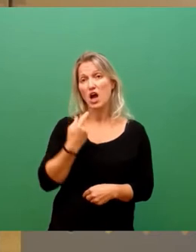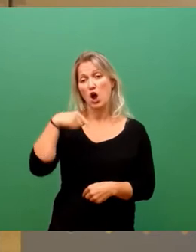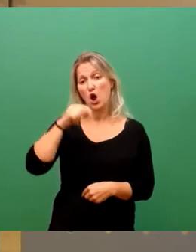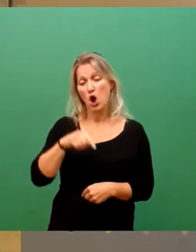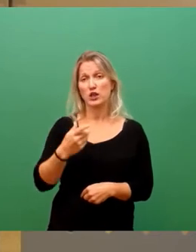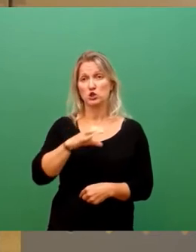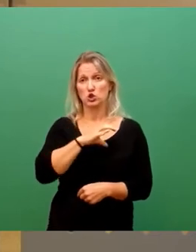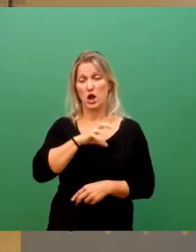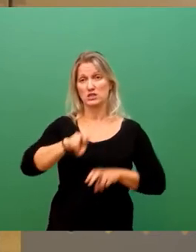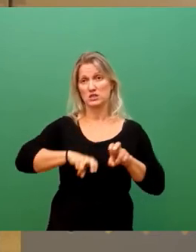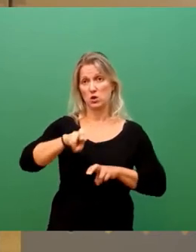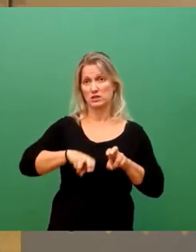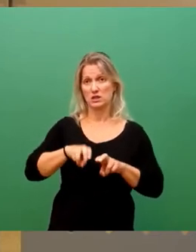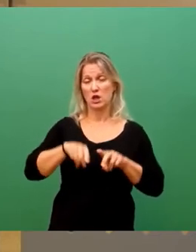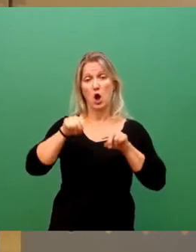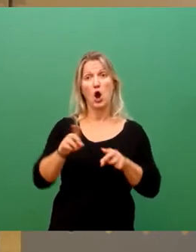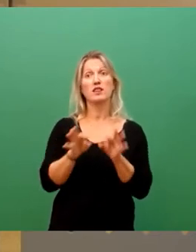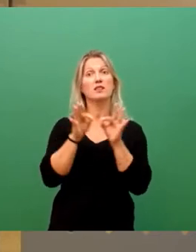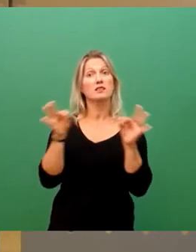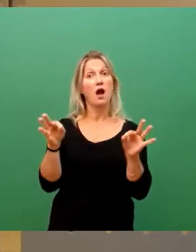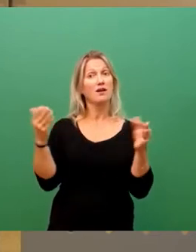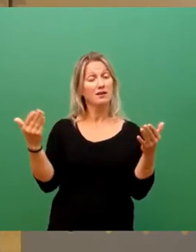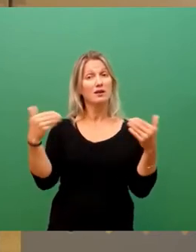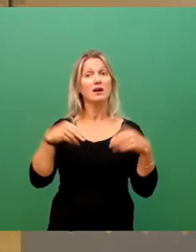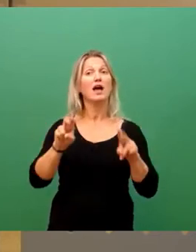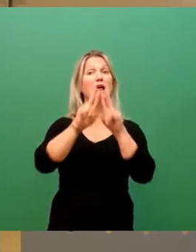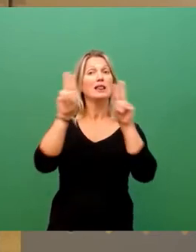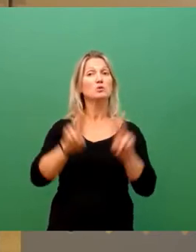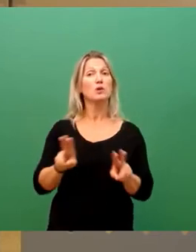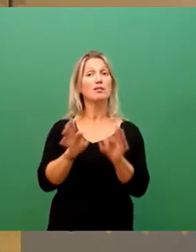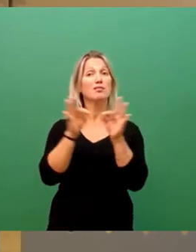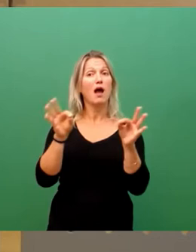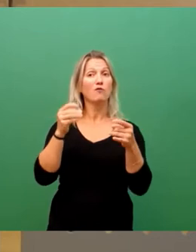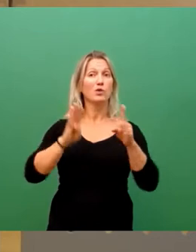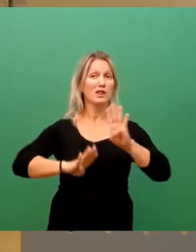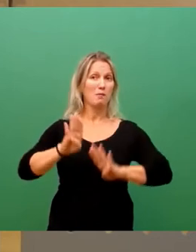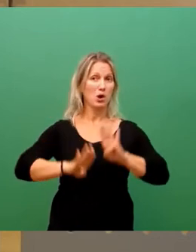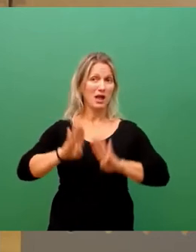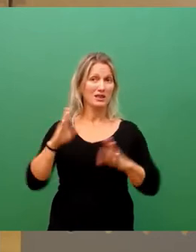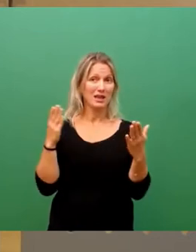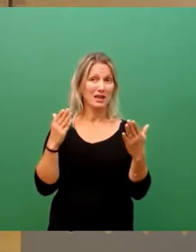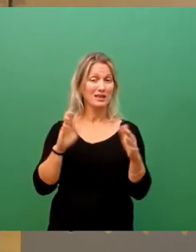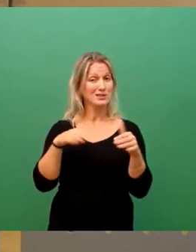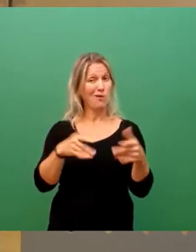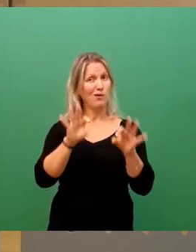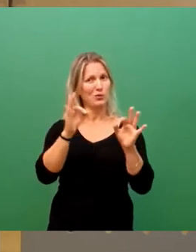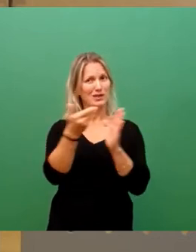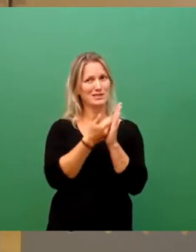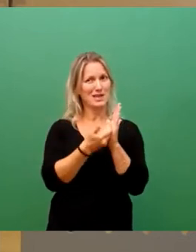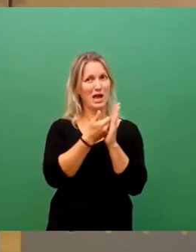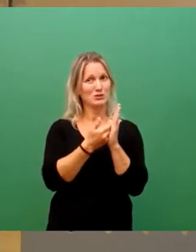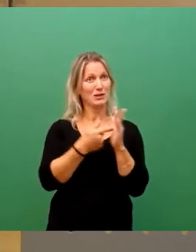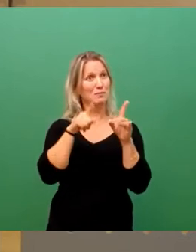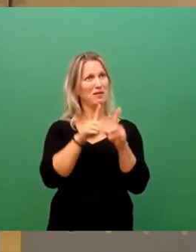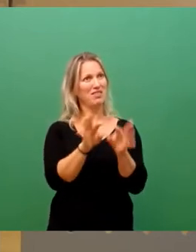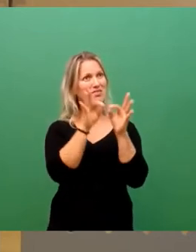internationale Tag der Demokratie und das wäre ein schönes Zeichen, wenn wir die Demokratie